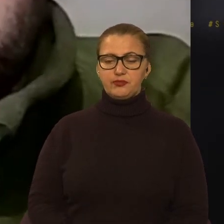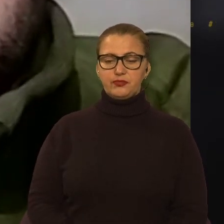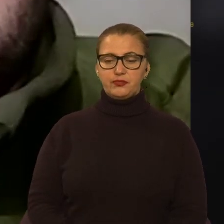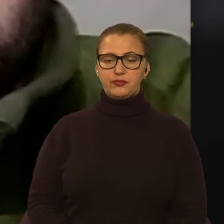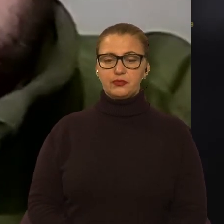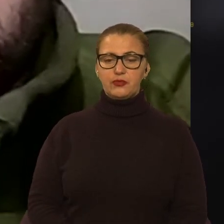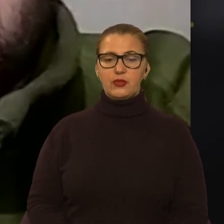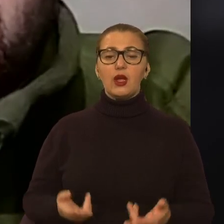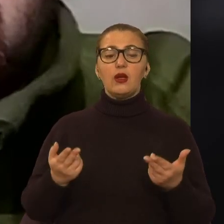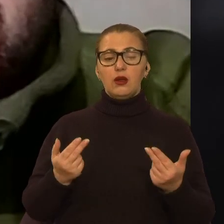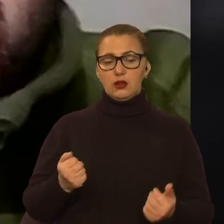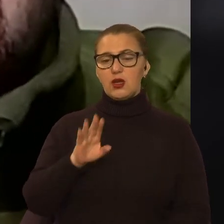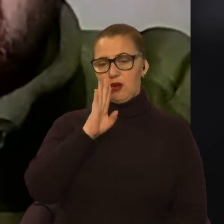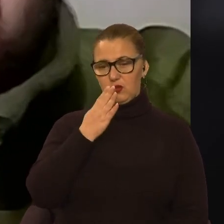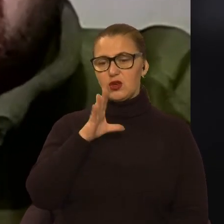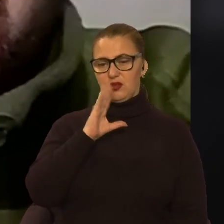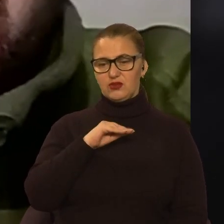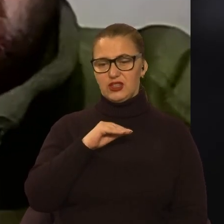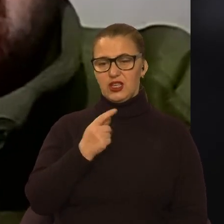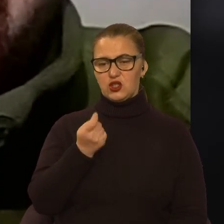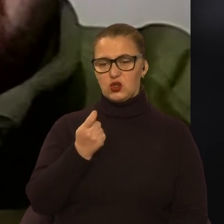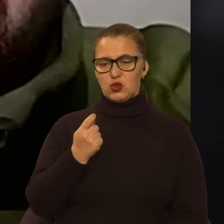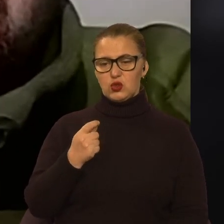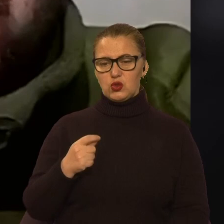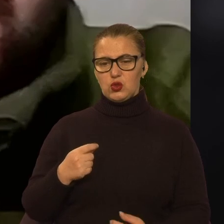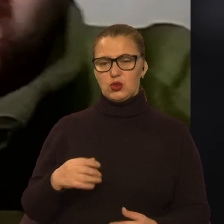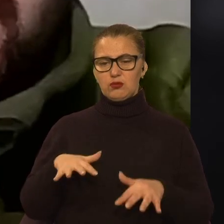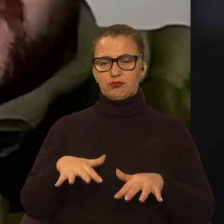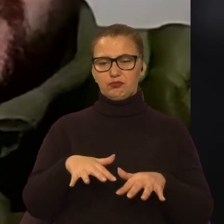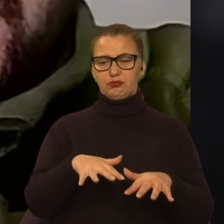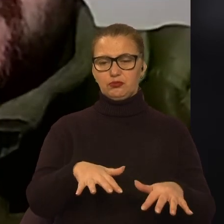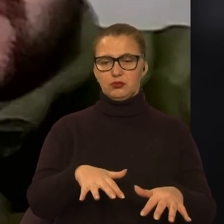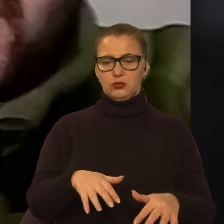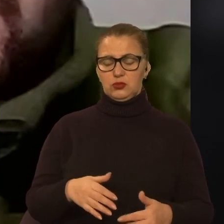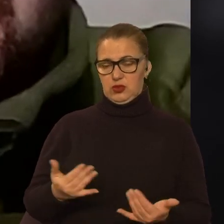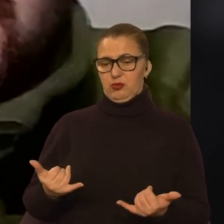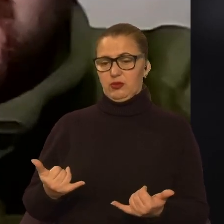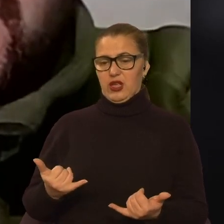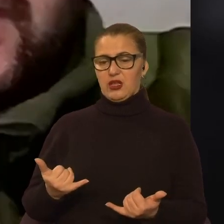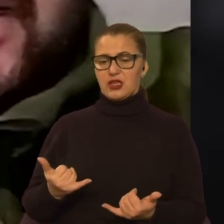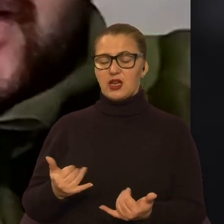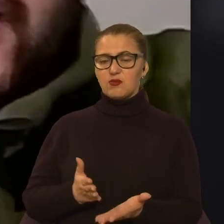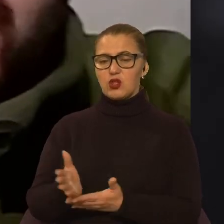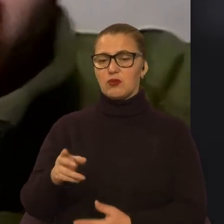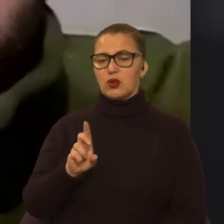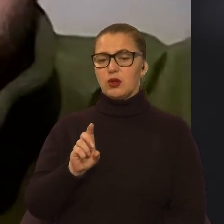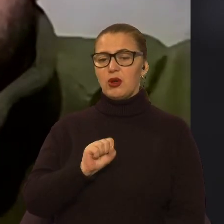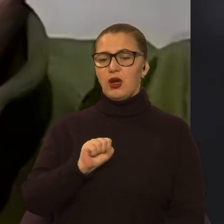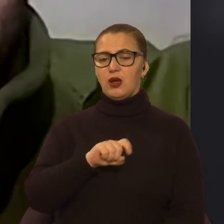Та, противнику вдається потрохи просуватися. Зараз, на нашому, принаймні, навпримку під Бахмутом, противник зосереджується на